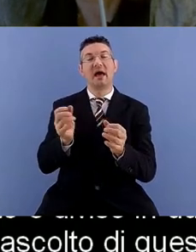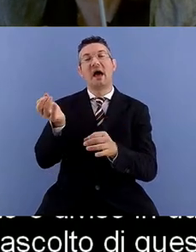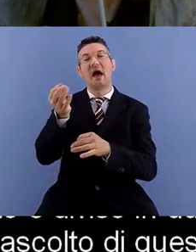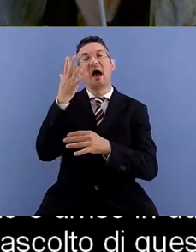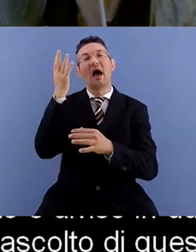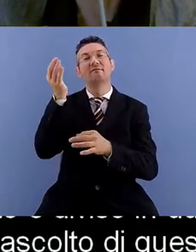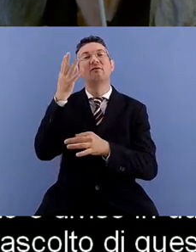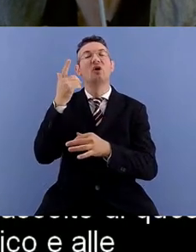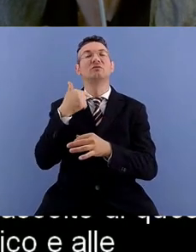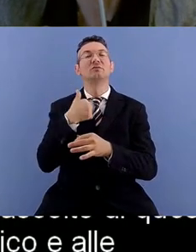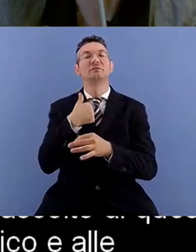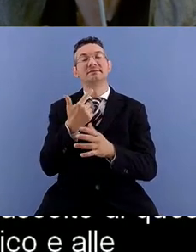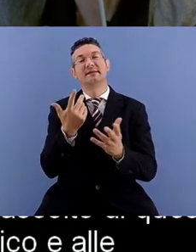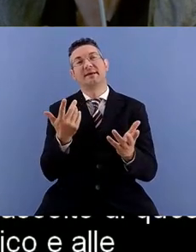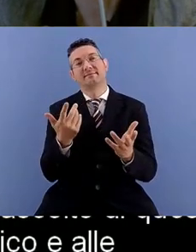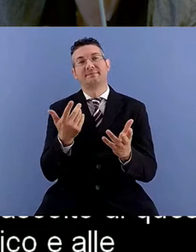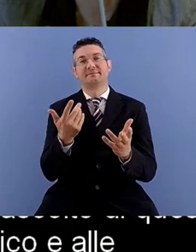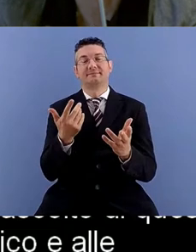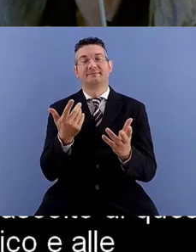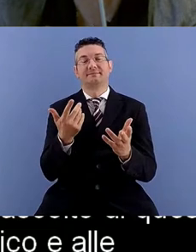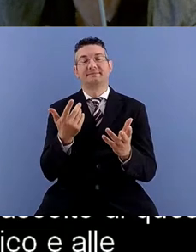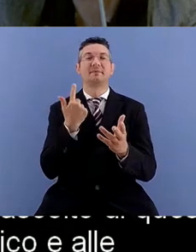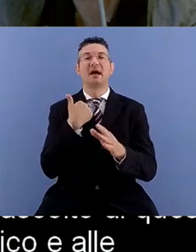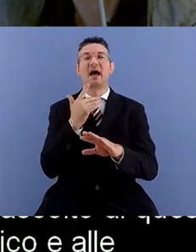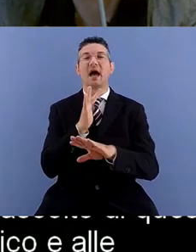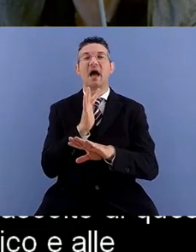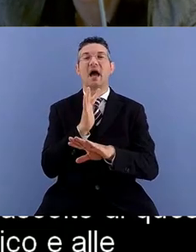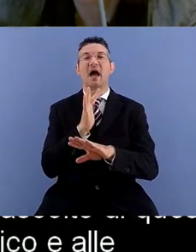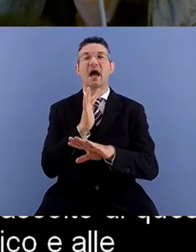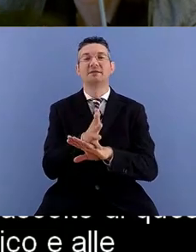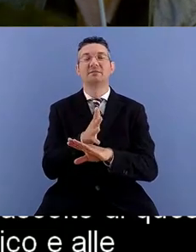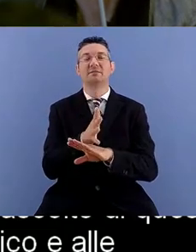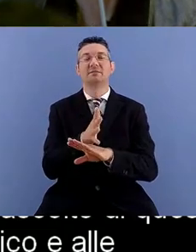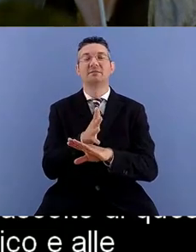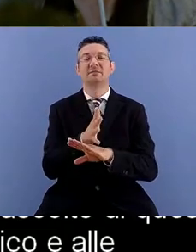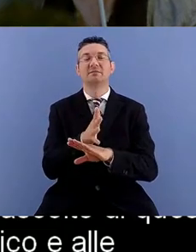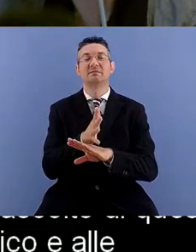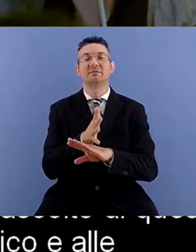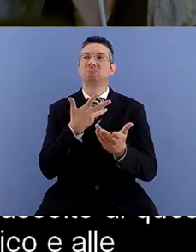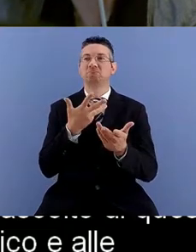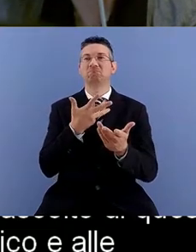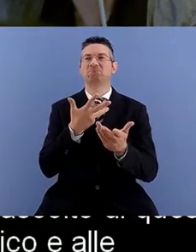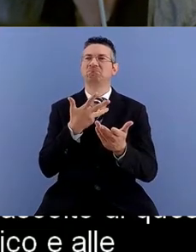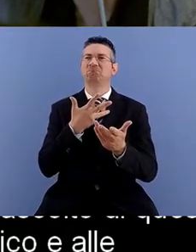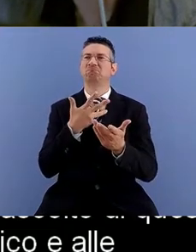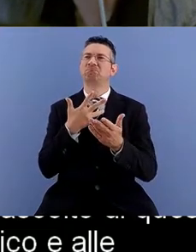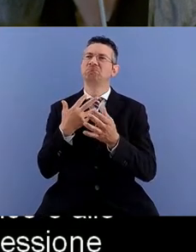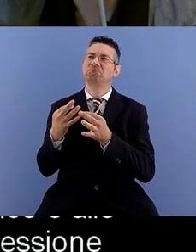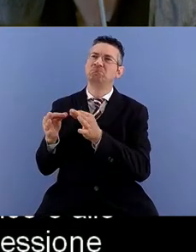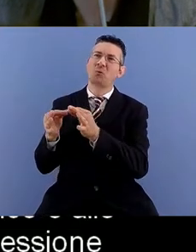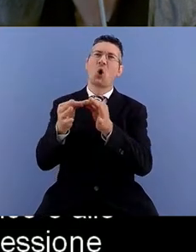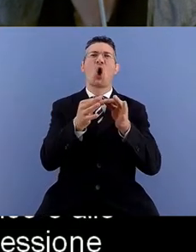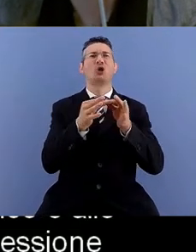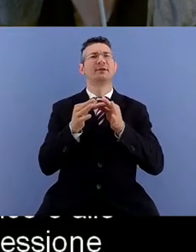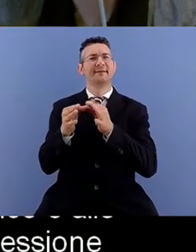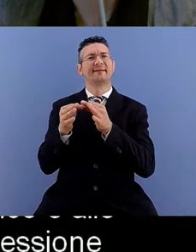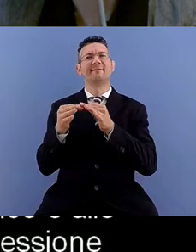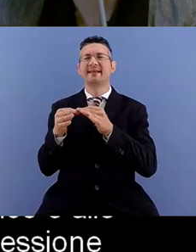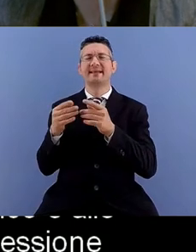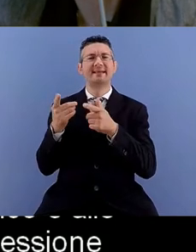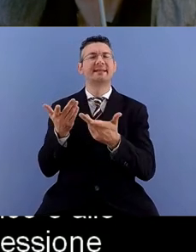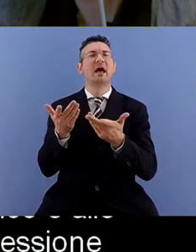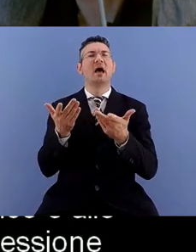di avere su questo una un'accessione condivisa oppure altre volte viene considerato come